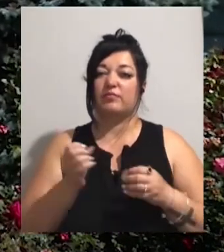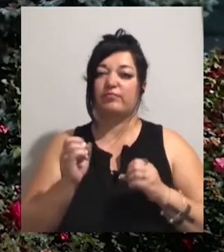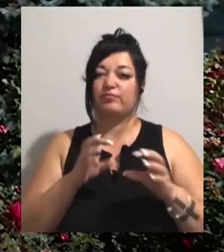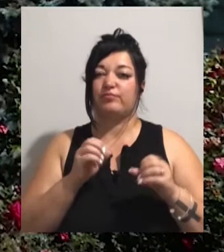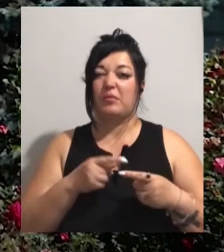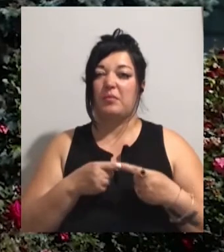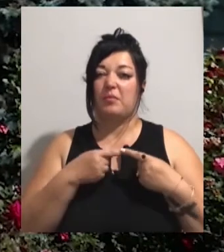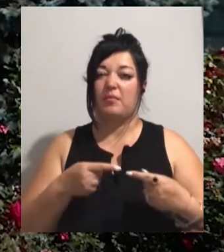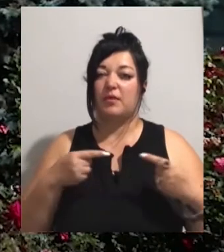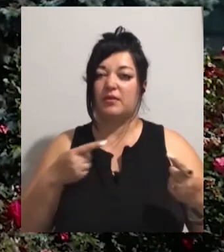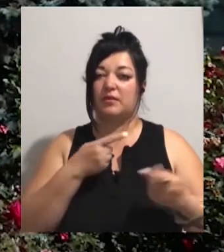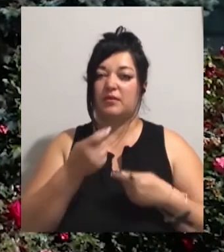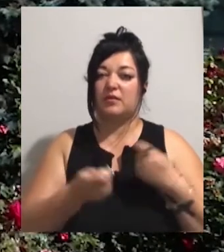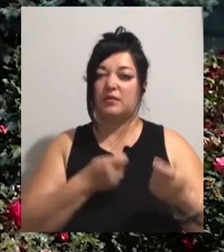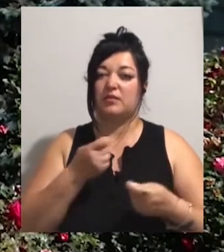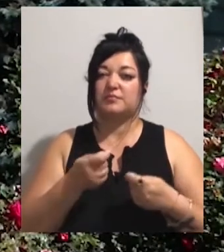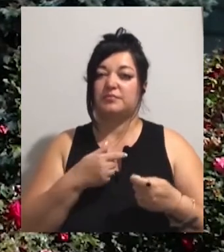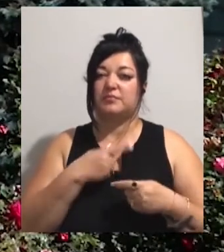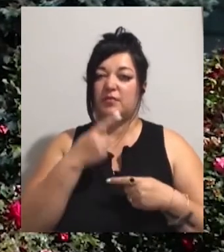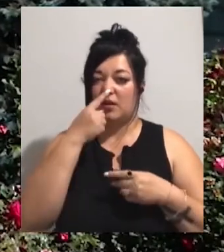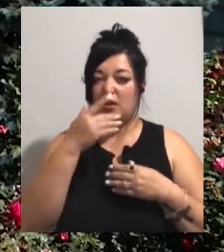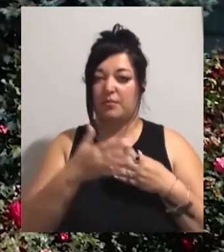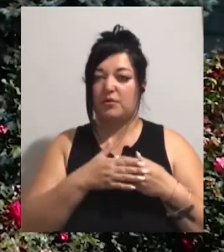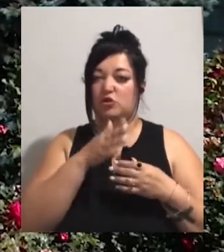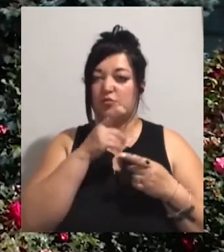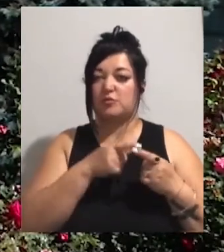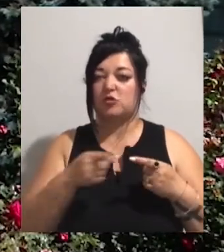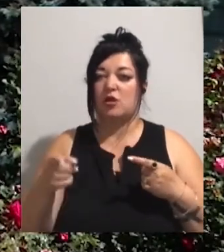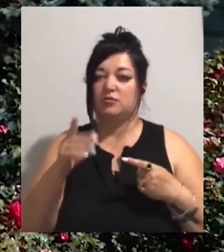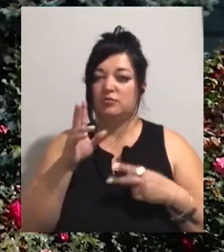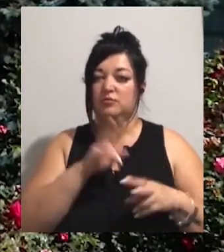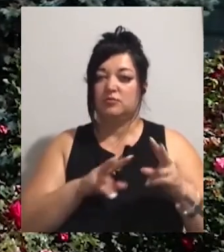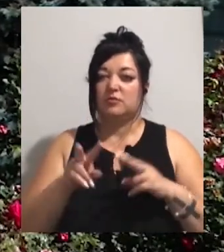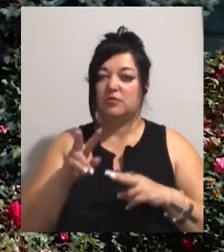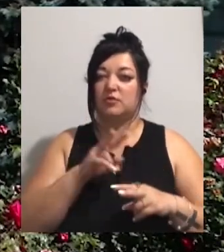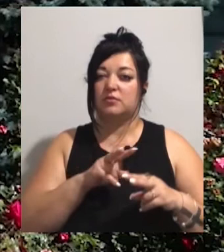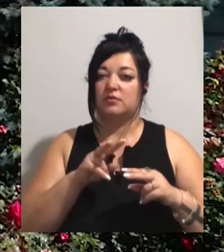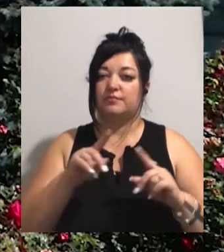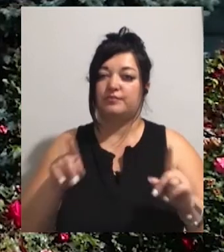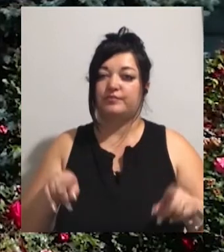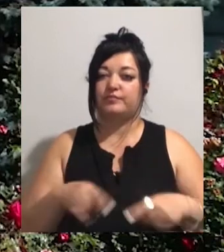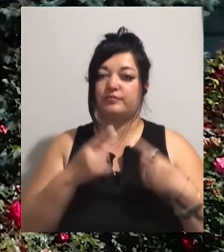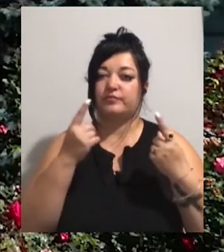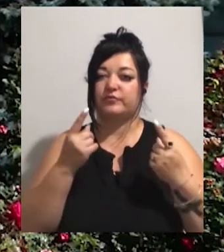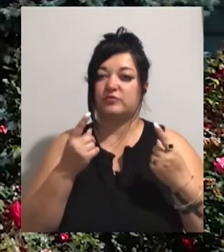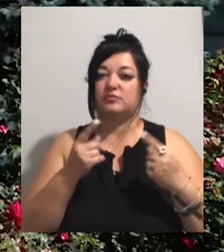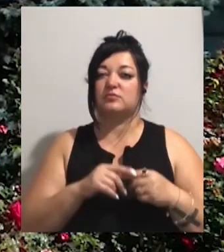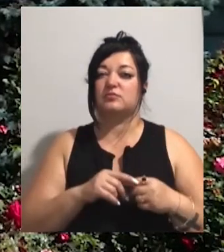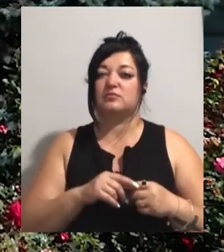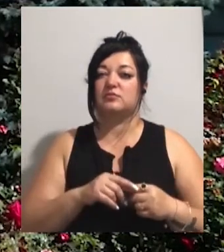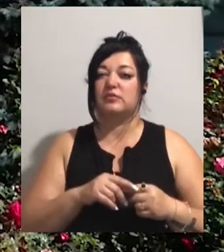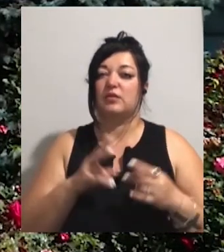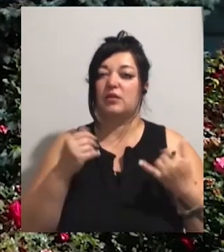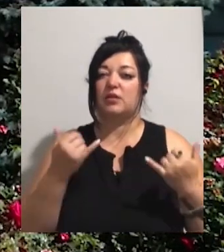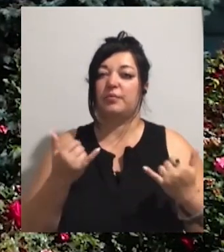Ми все ж таки розглядаємо найближчим часом варіант відновлення кінцівок у марморі. На теперішній час